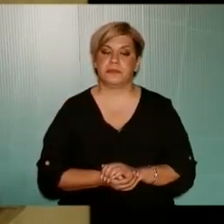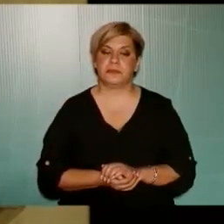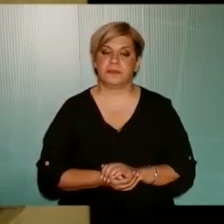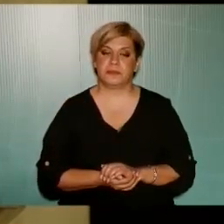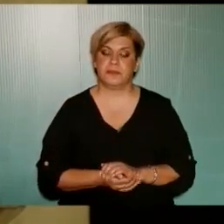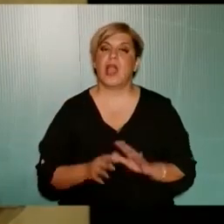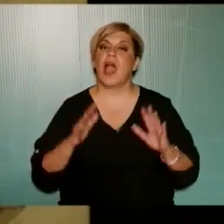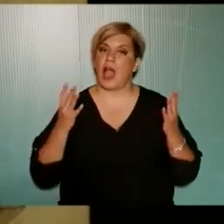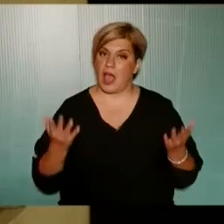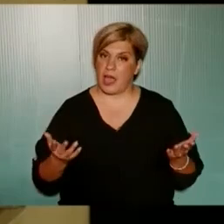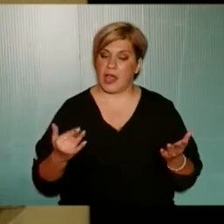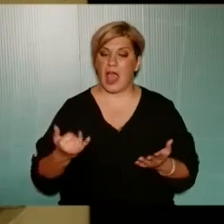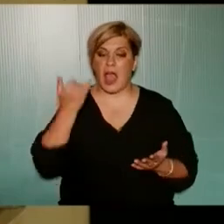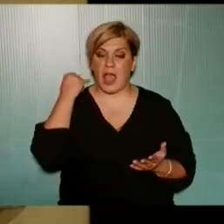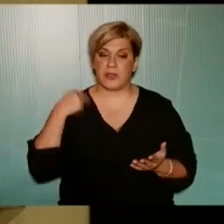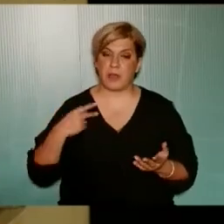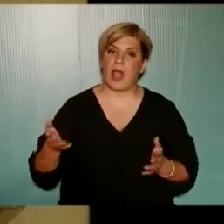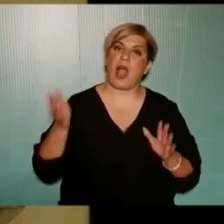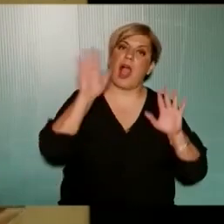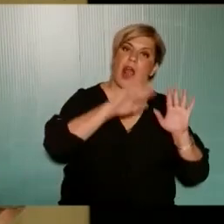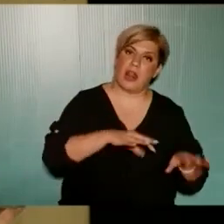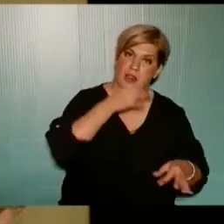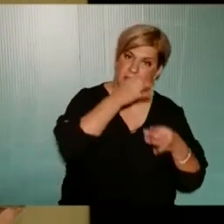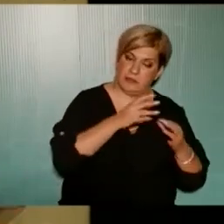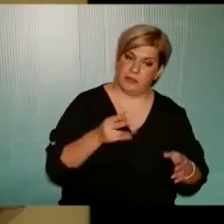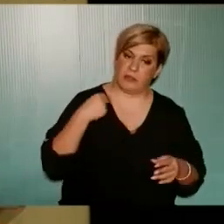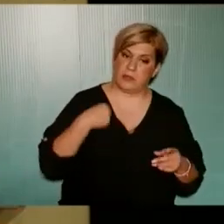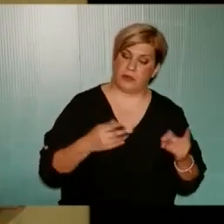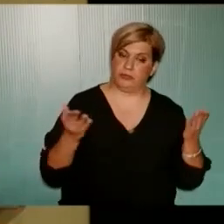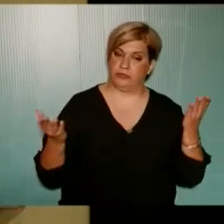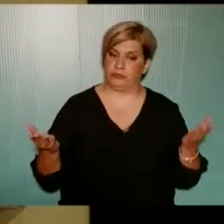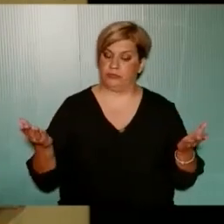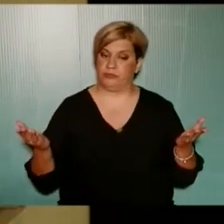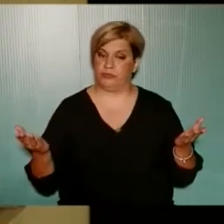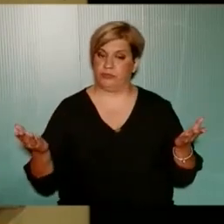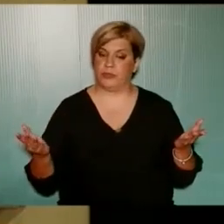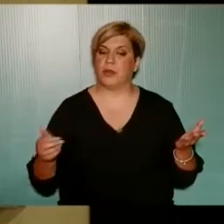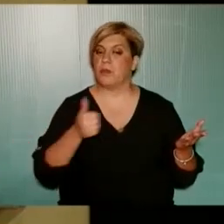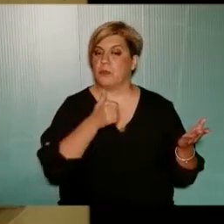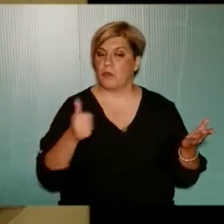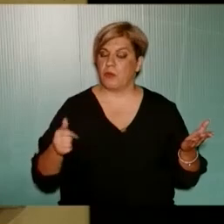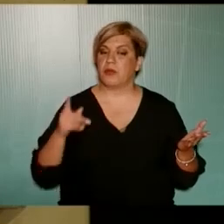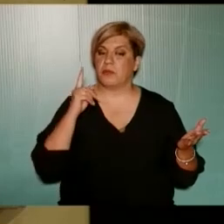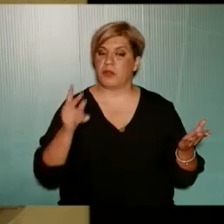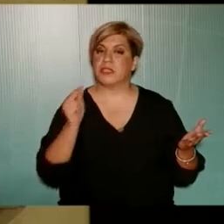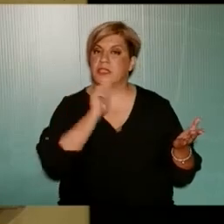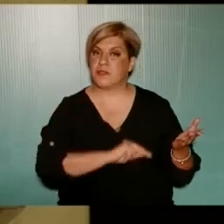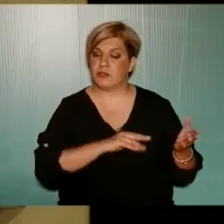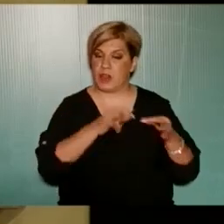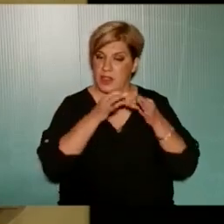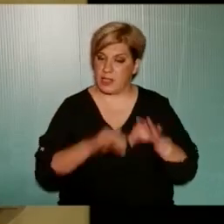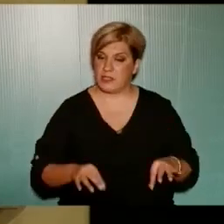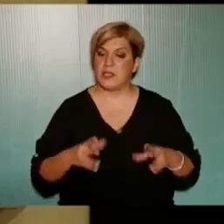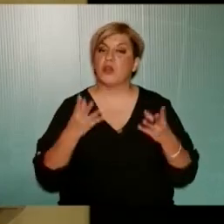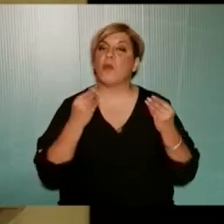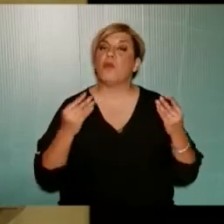Άλλα δηλαδή Ο αντιδήμαρχος Άλλα ο κύριος Δήμαρχος σήμερα Η μόνη λέμε συμφέρουσα λύση Για τους